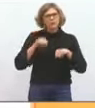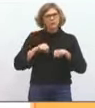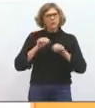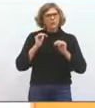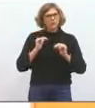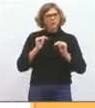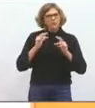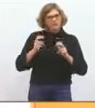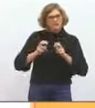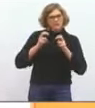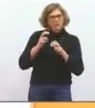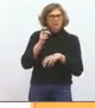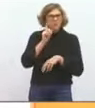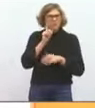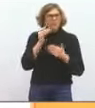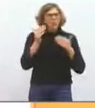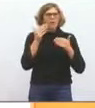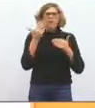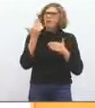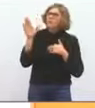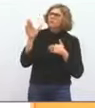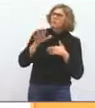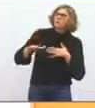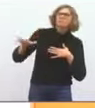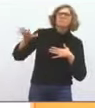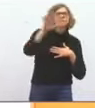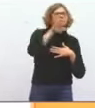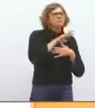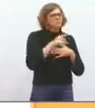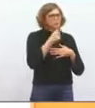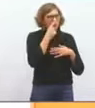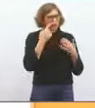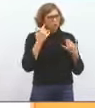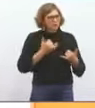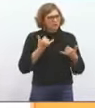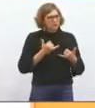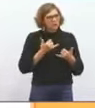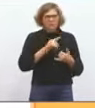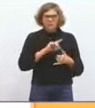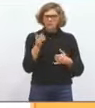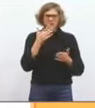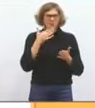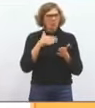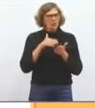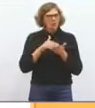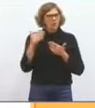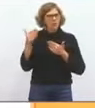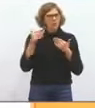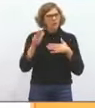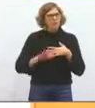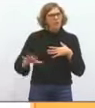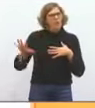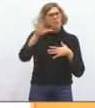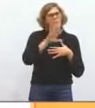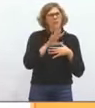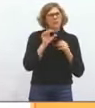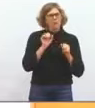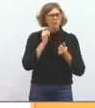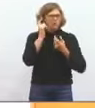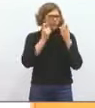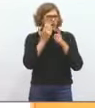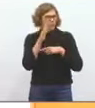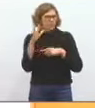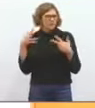commencé à faire une petite comparaison avec les autres collectivités. On n'est pas nécessairement les meilleurs dans ce domaine. Donc on pourrait réfléchir à une autre tarification des